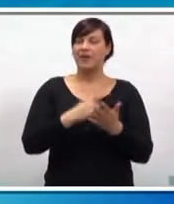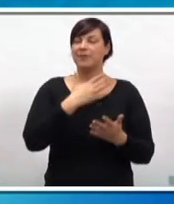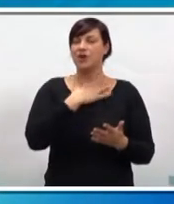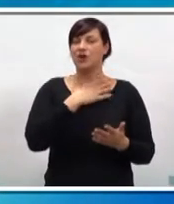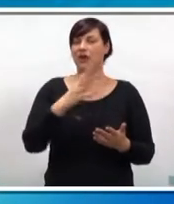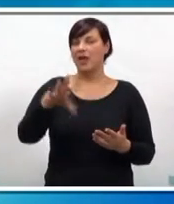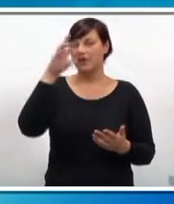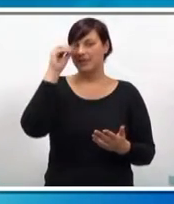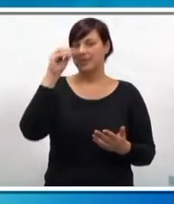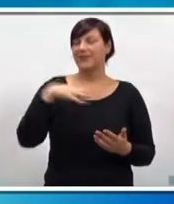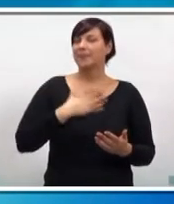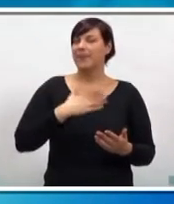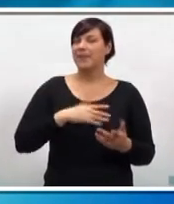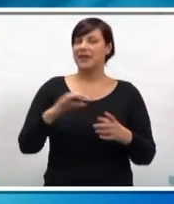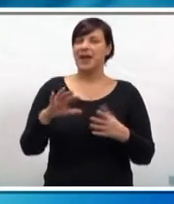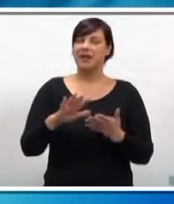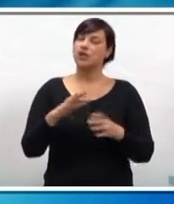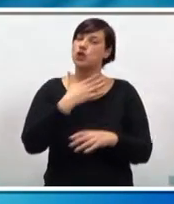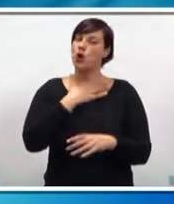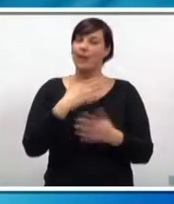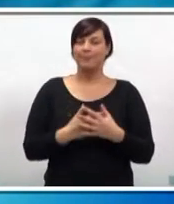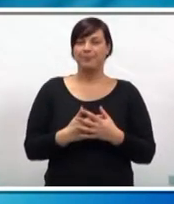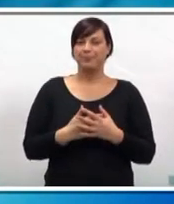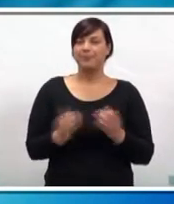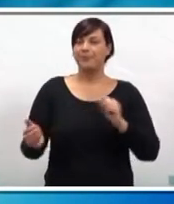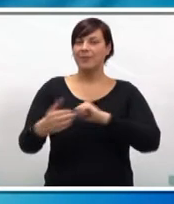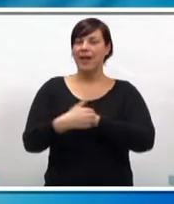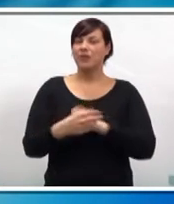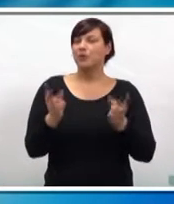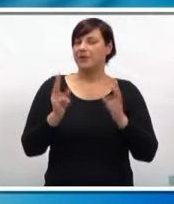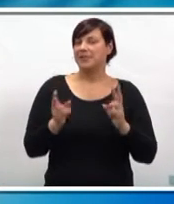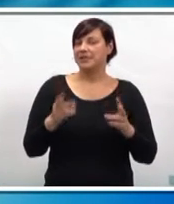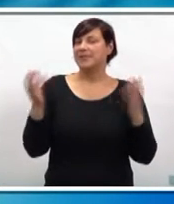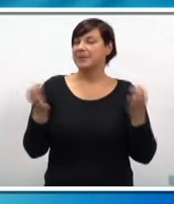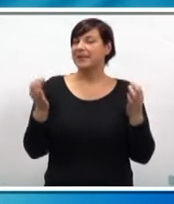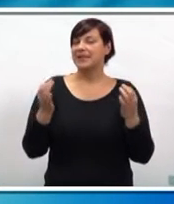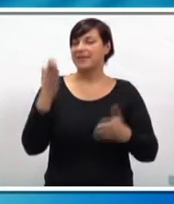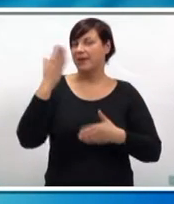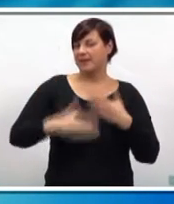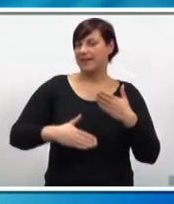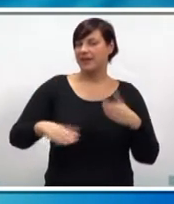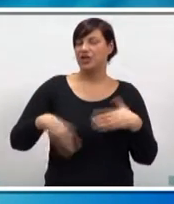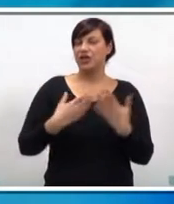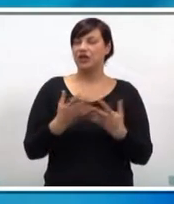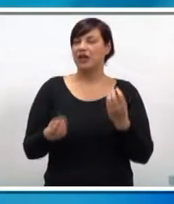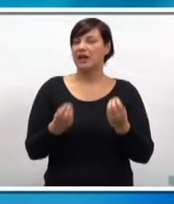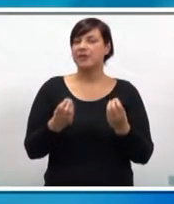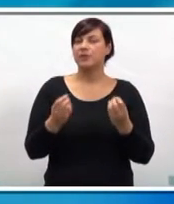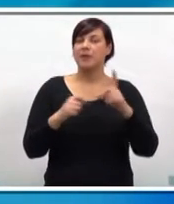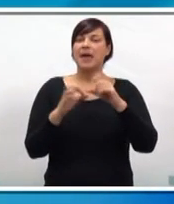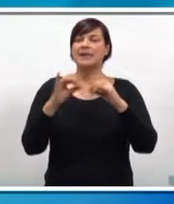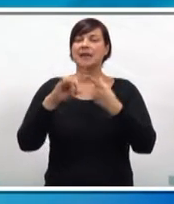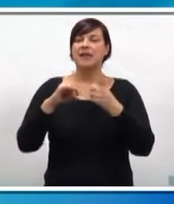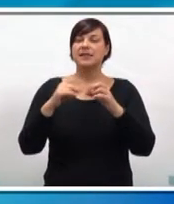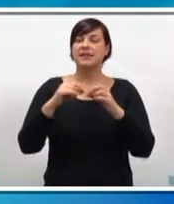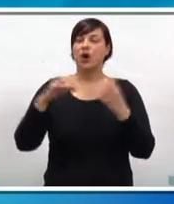je bila škola i onda shvatim da mi je draga škola. Dubrovački zimski festival i službeno je završen i to nastupom carskog